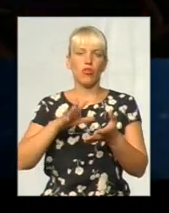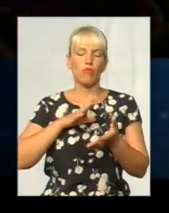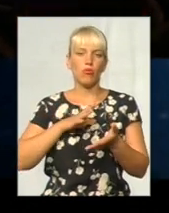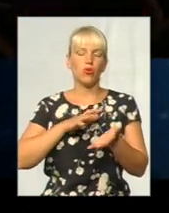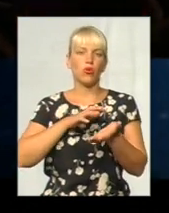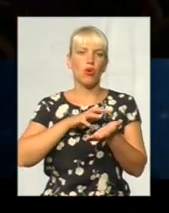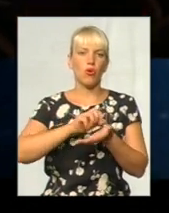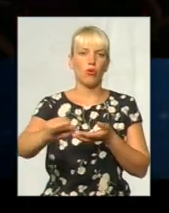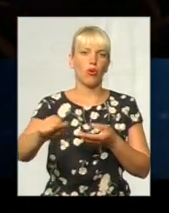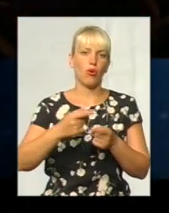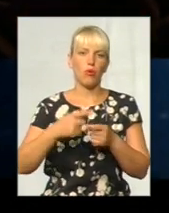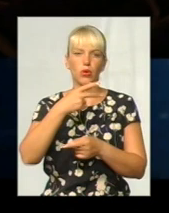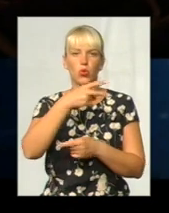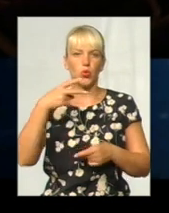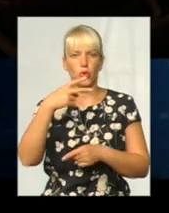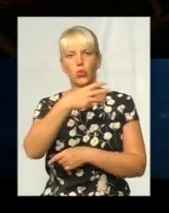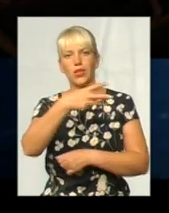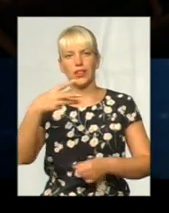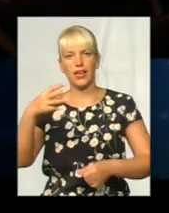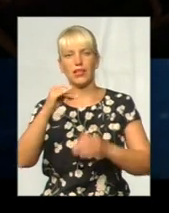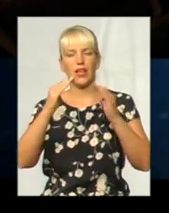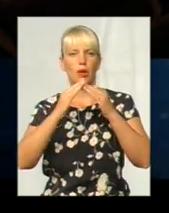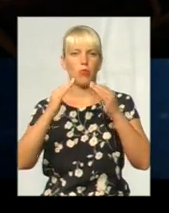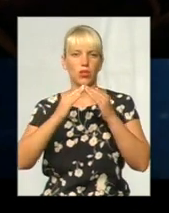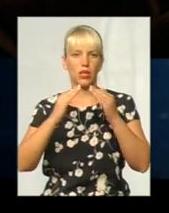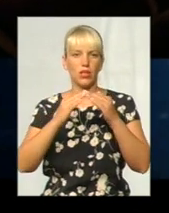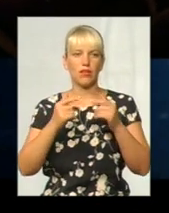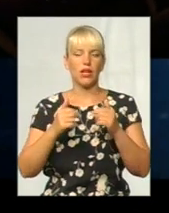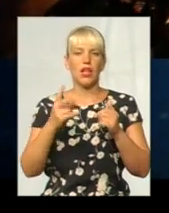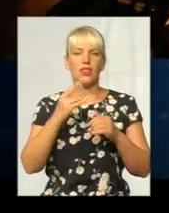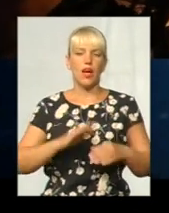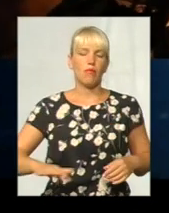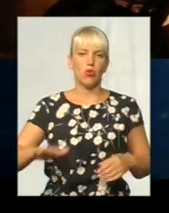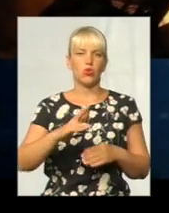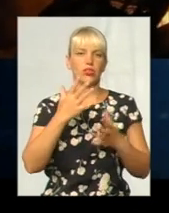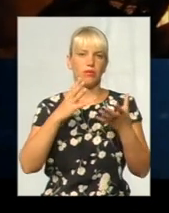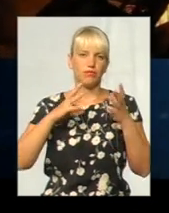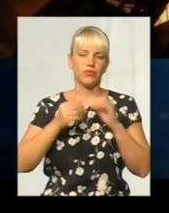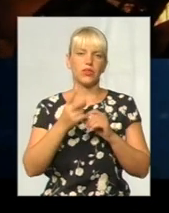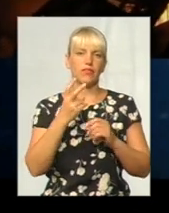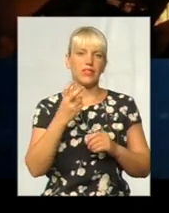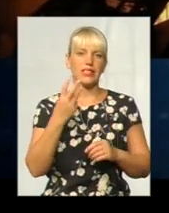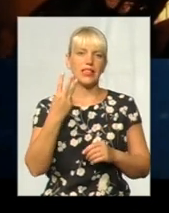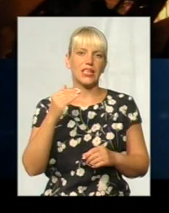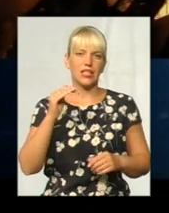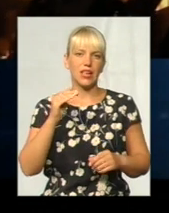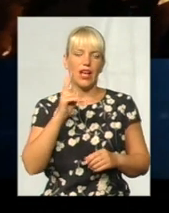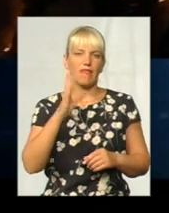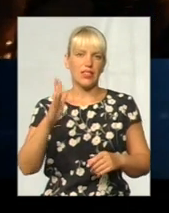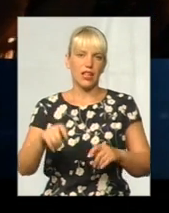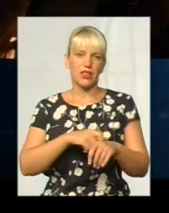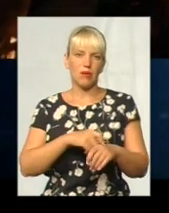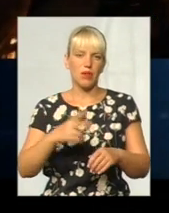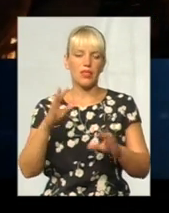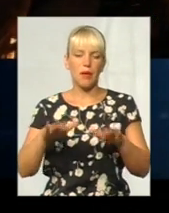другий та третій поверхні будівлі, а також покрівля будівлі на площі близько 2 тисяч квадратних метрів. За підвищеним номером виклику до місця пожежі було